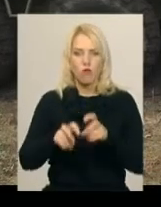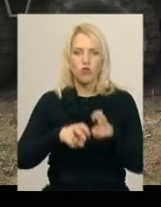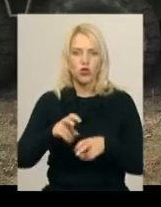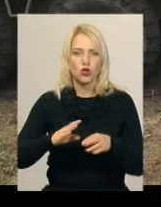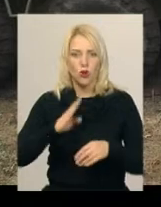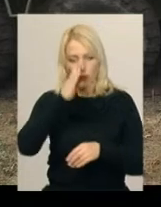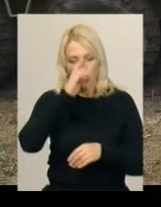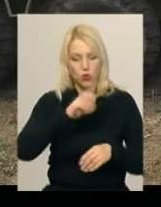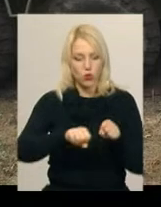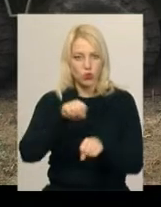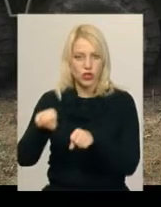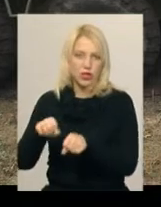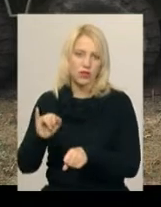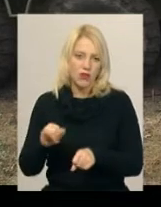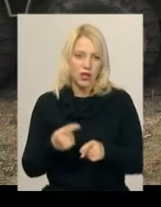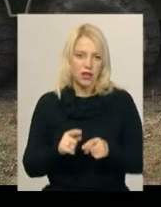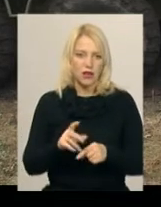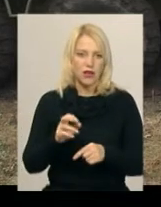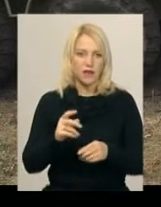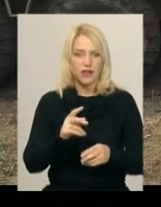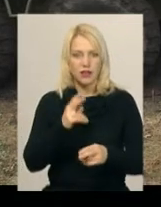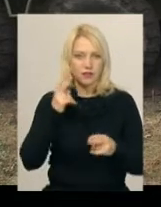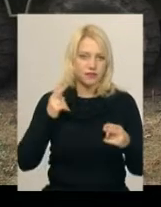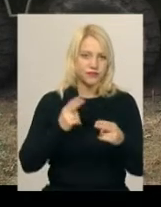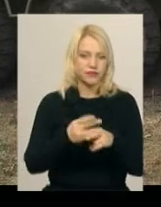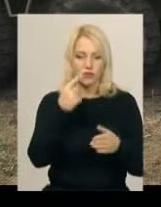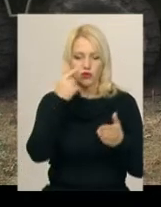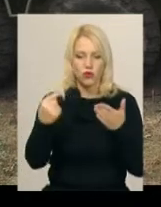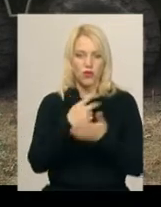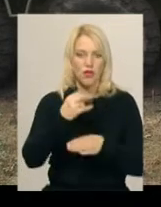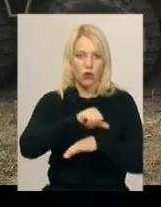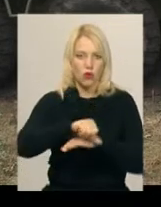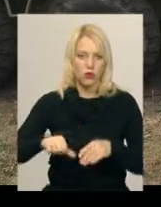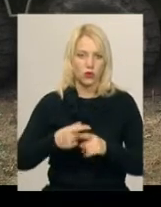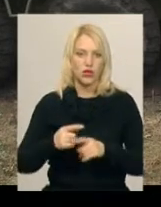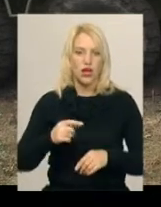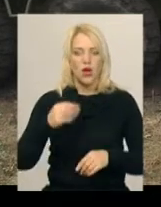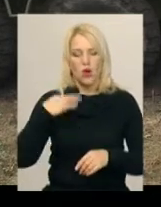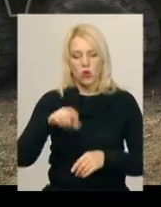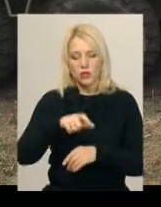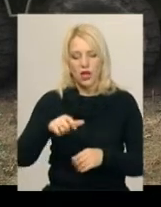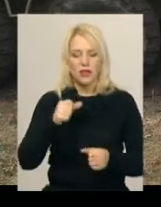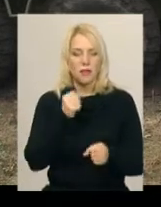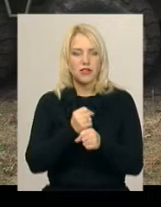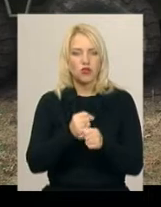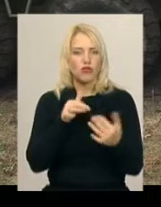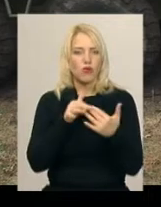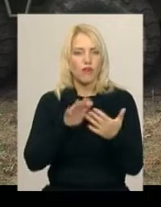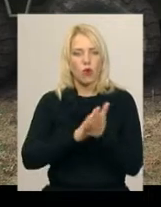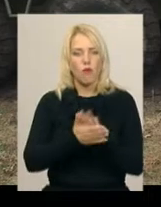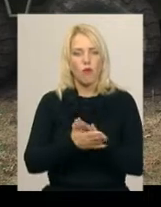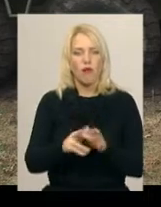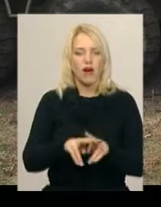збройного вторгнення на ділянці державного кордону. Курсанти працюють в польових умовах, на тій